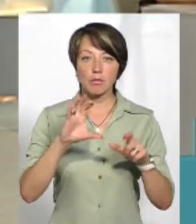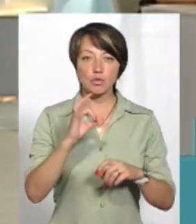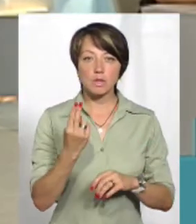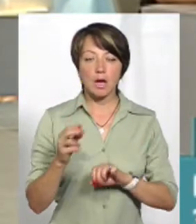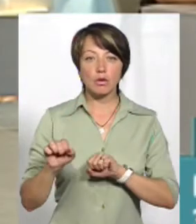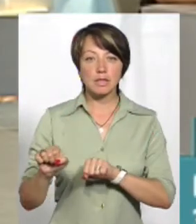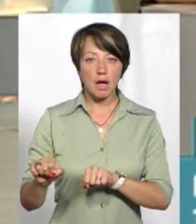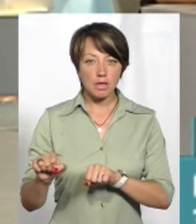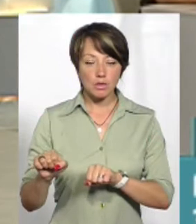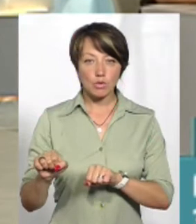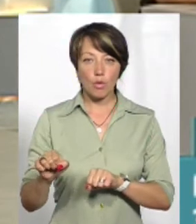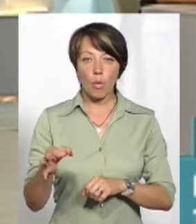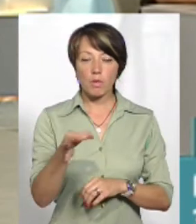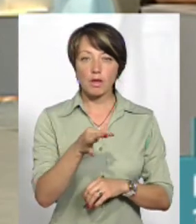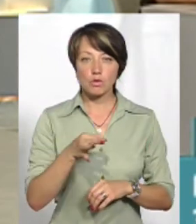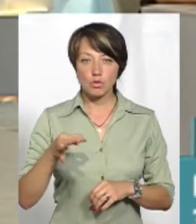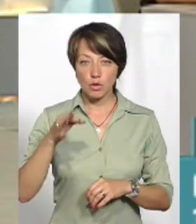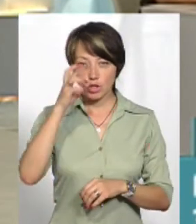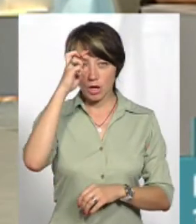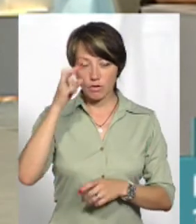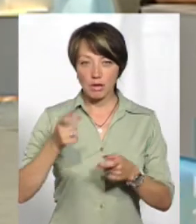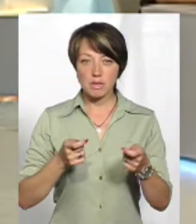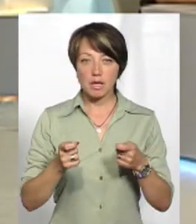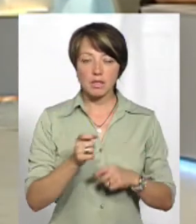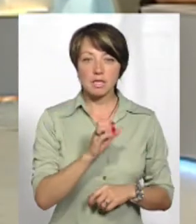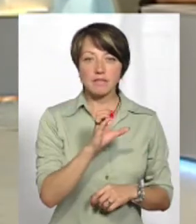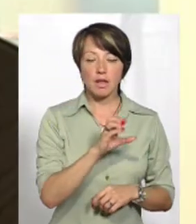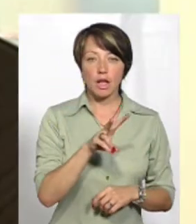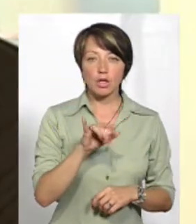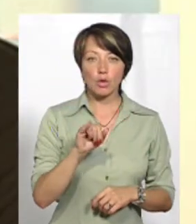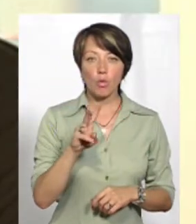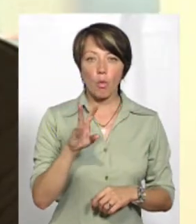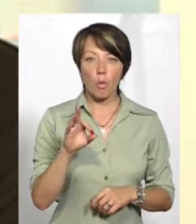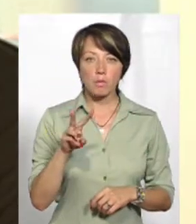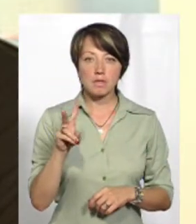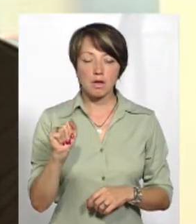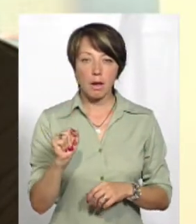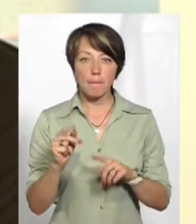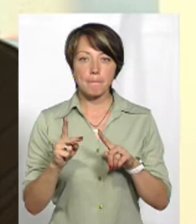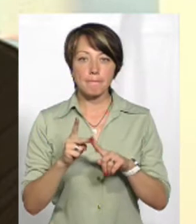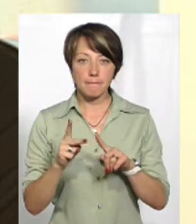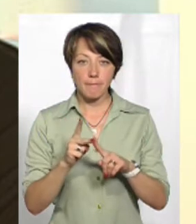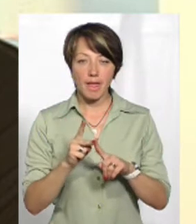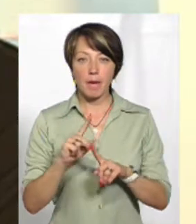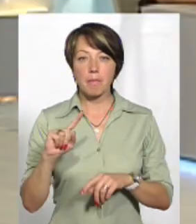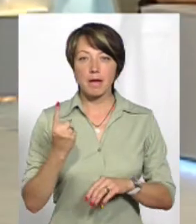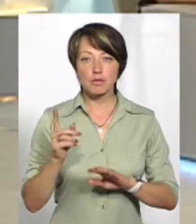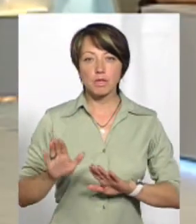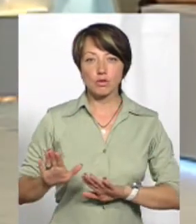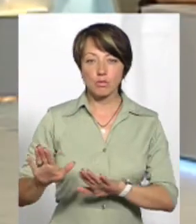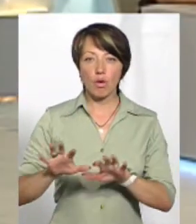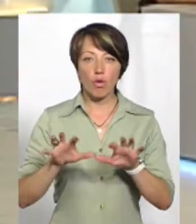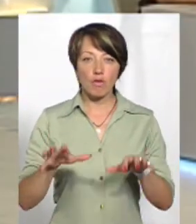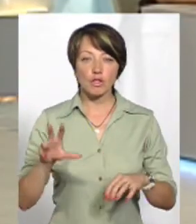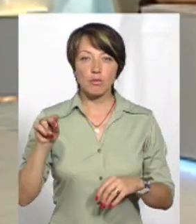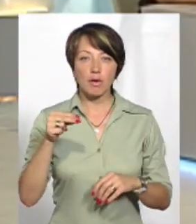соціального захисту, Хмельєвської обласної державної адміністрації Світланою Лукомською і першим заступником